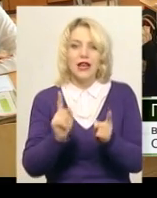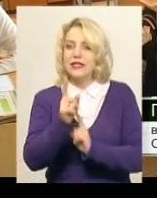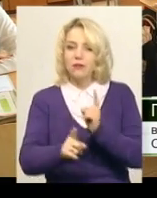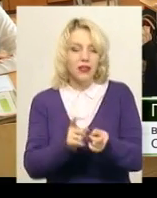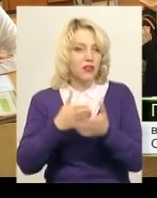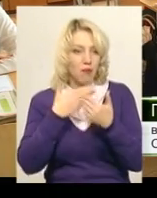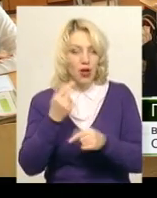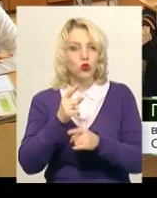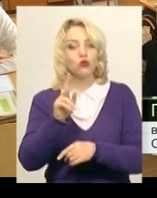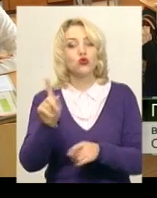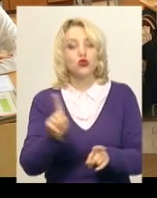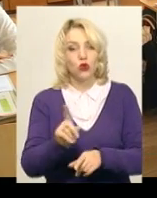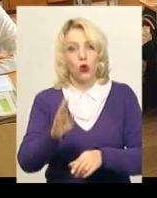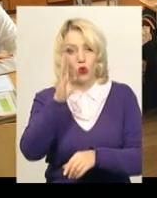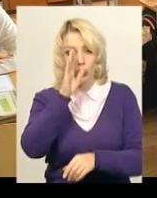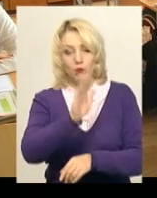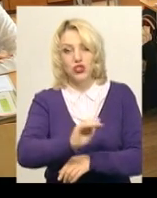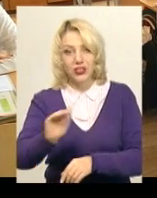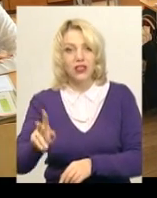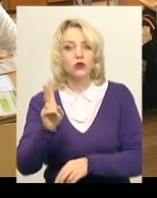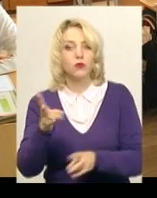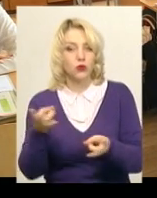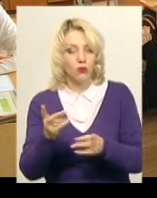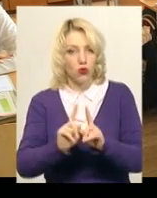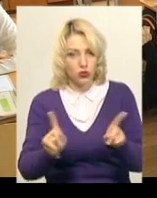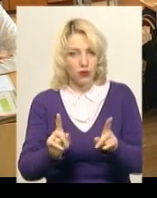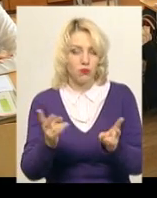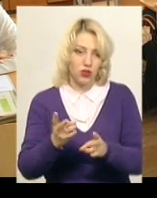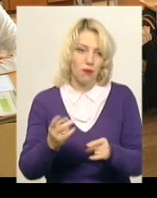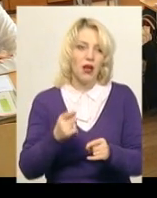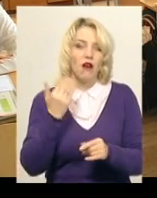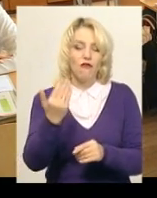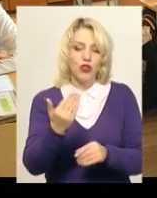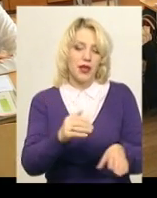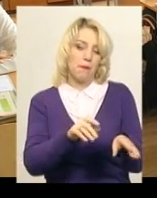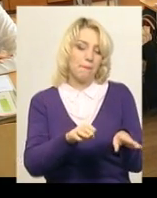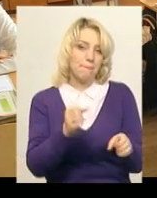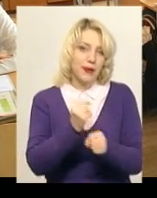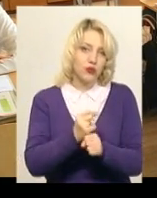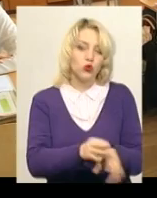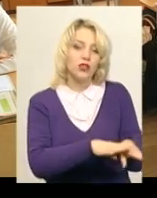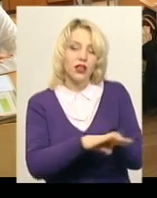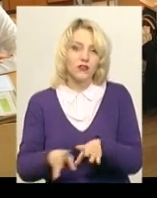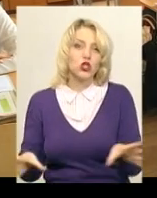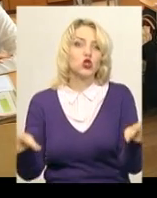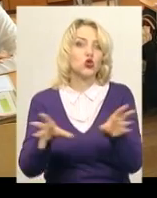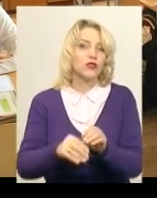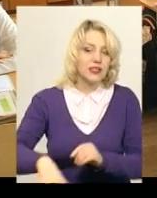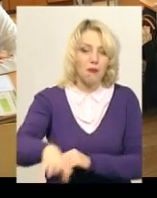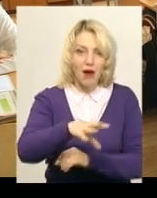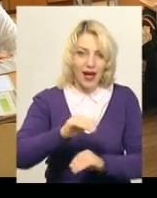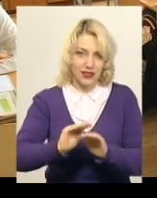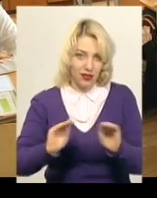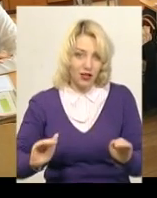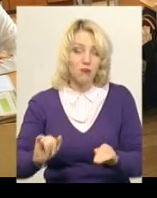що хлопчики, які є з особливими потребами, вони працюють на рівні з усіма дітками, а інколи